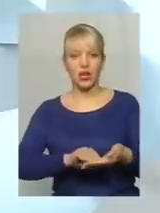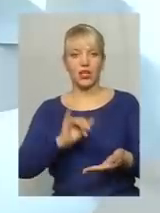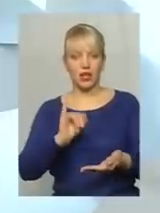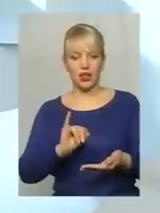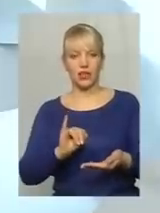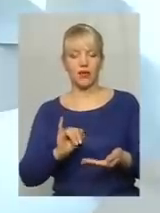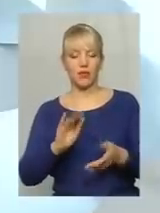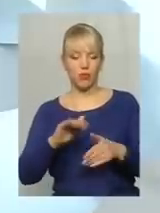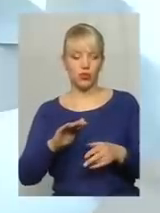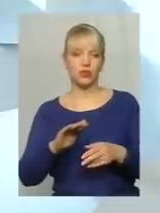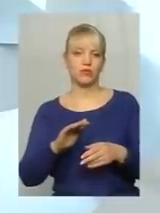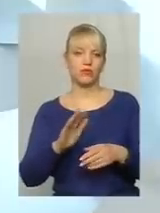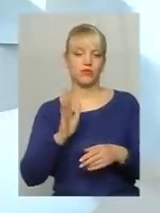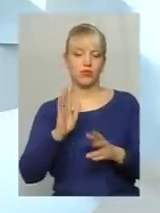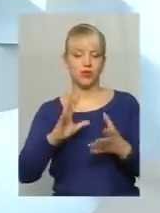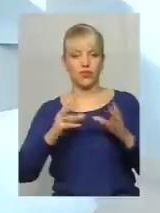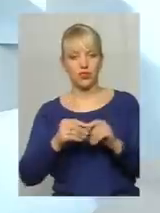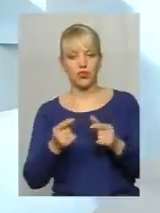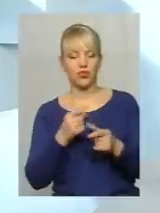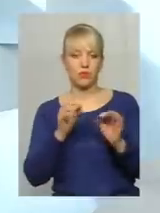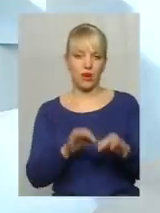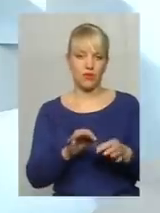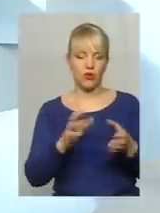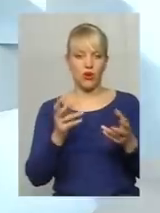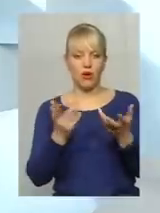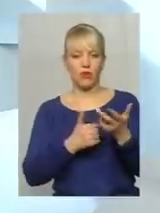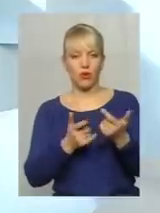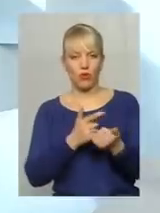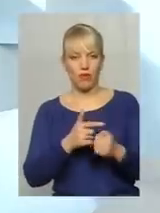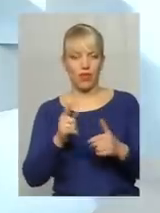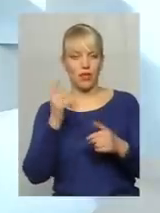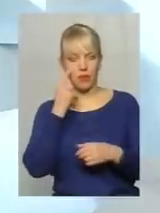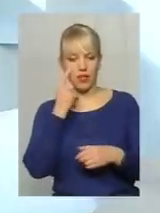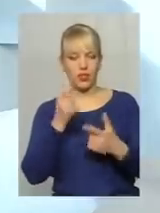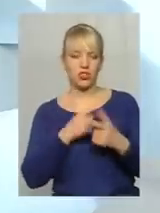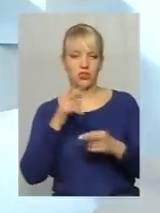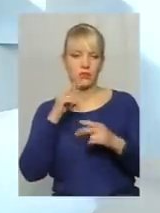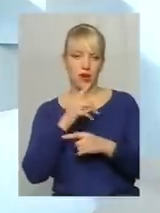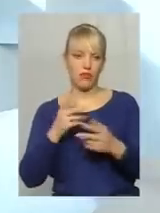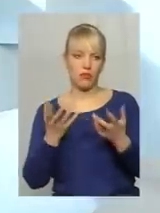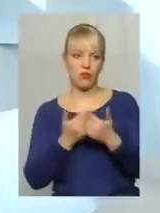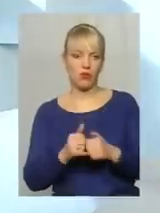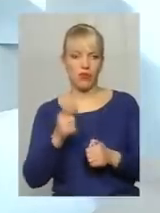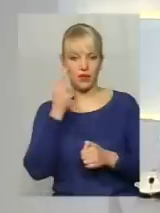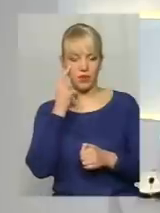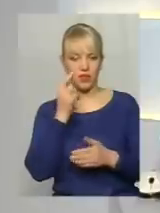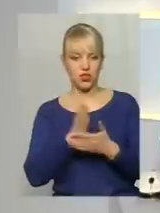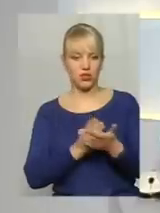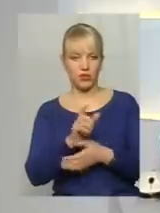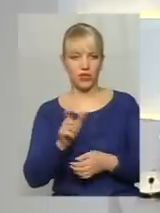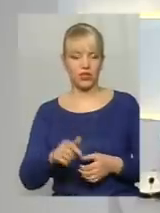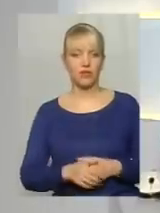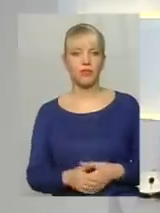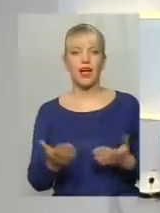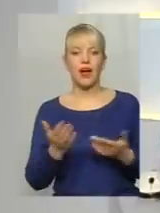зробити висновок, чи правильно порахували бали, чи неправильно порахували бали чиновники. А якими вони будуть, оці